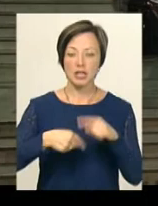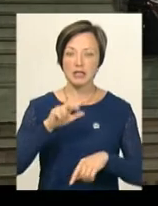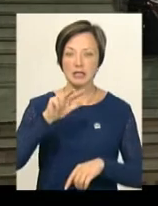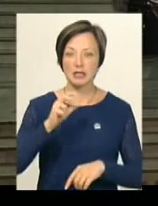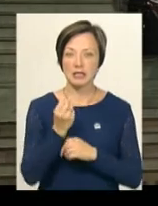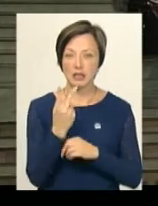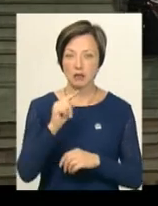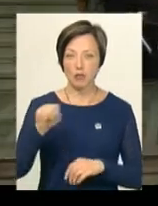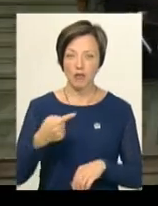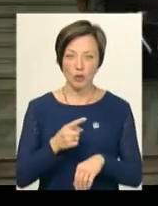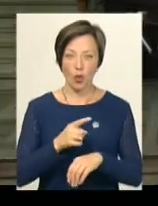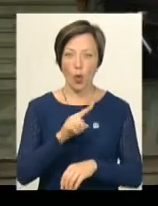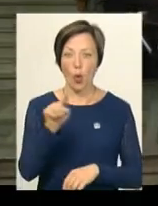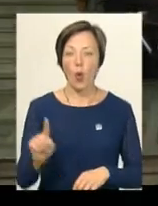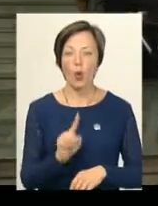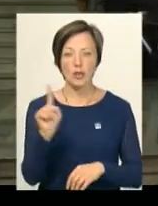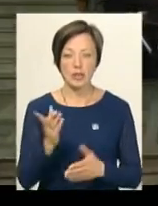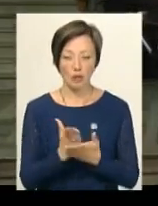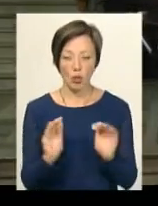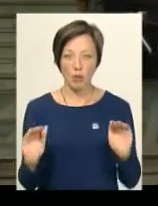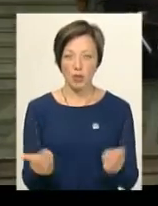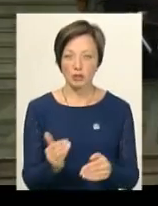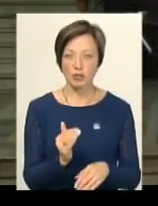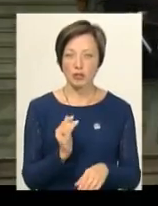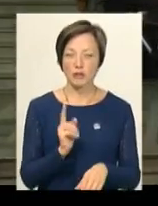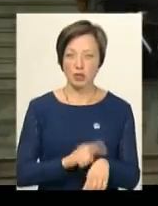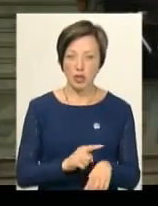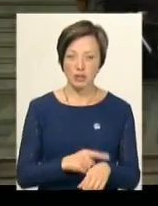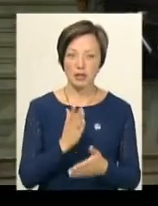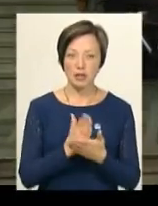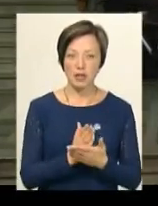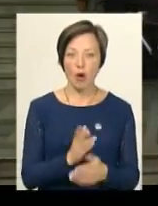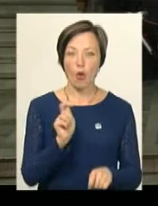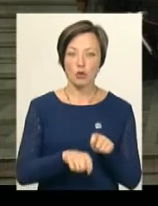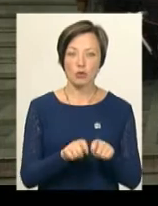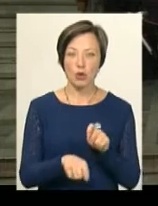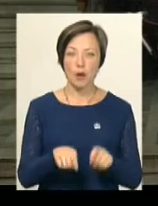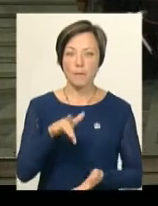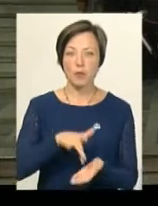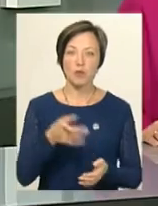Тобто, є обмеження у часі. Буде облаштовано два КП контрольних пунктів.